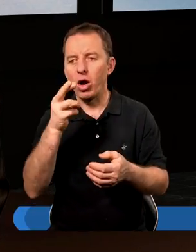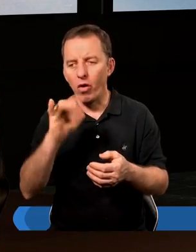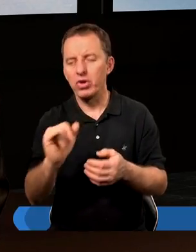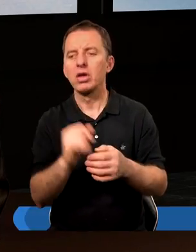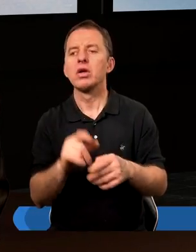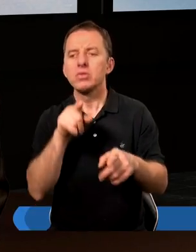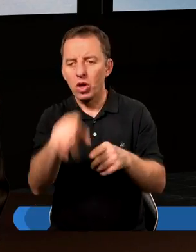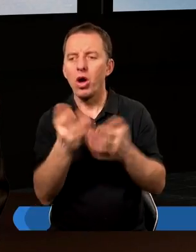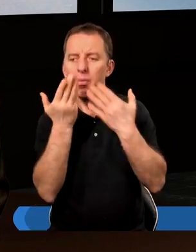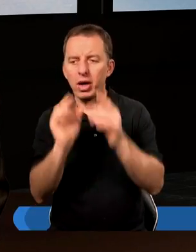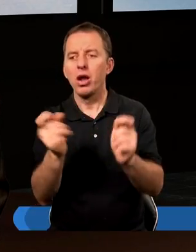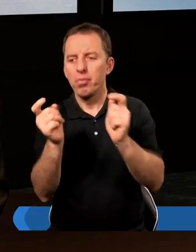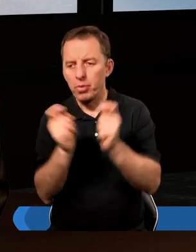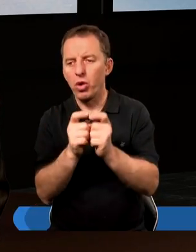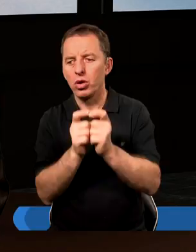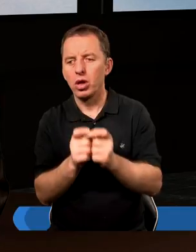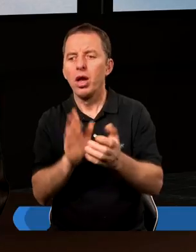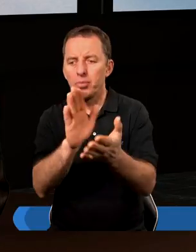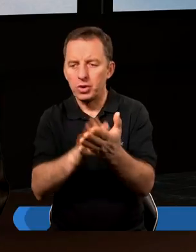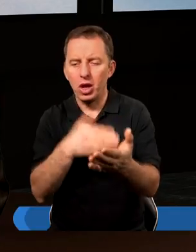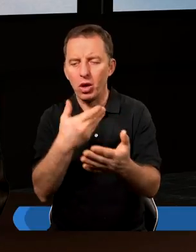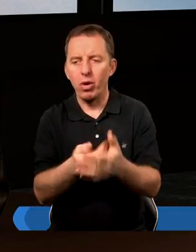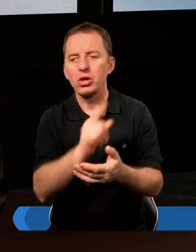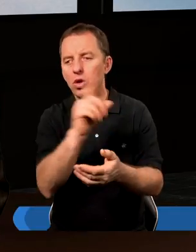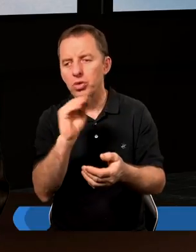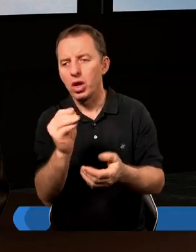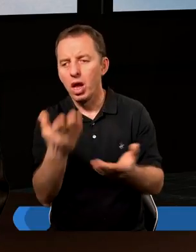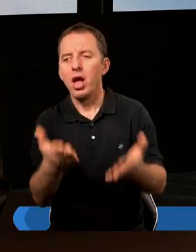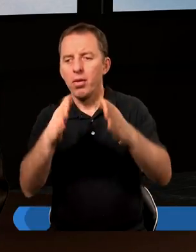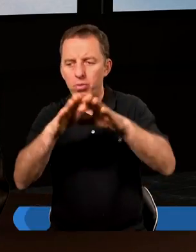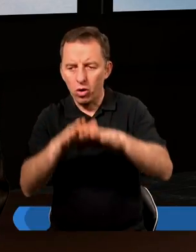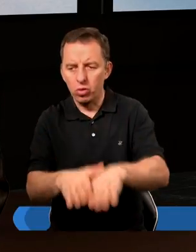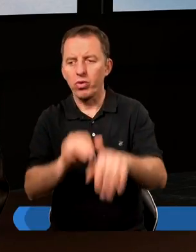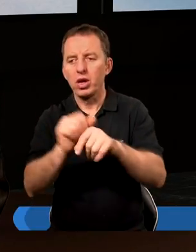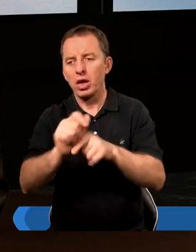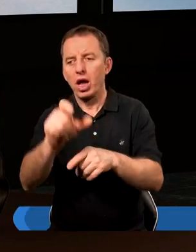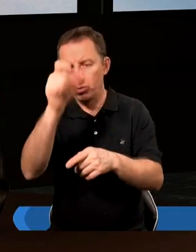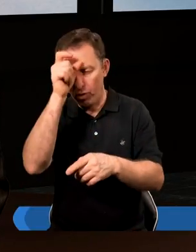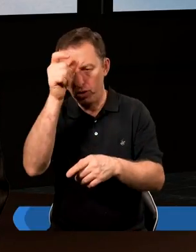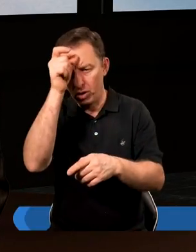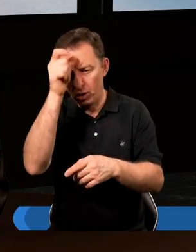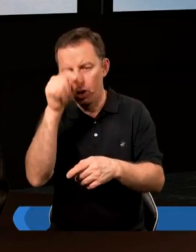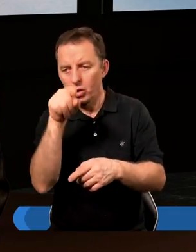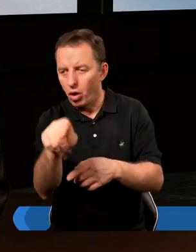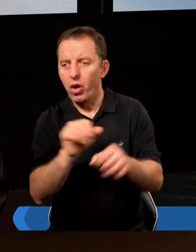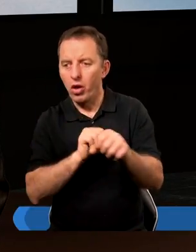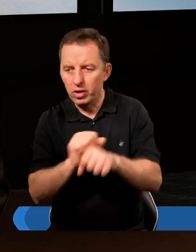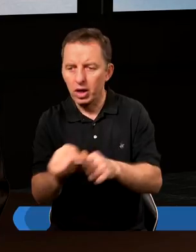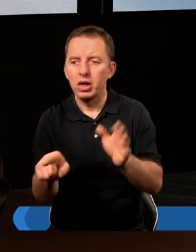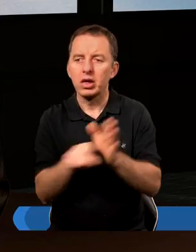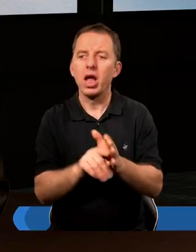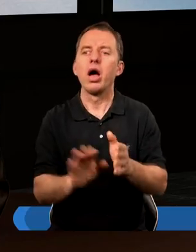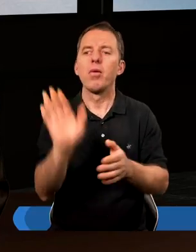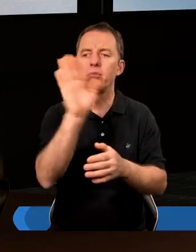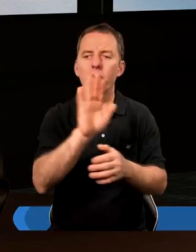To jest taki właśnie bardzo pozytywny przykład, że to błogosławieństwo jest dla człowieka, ale też ono jest i